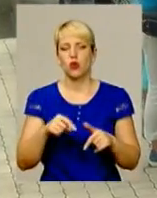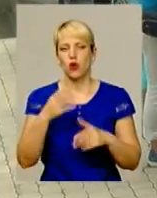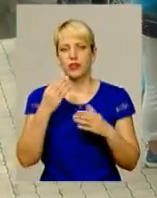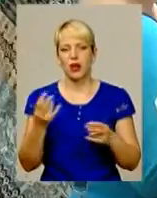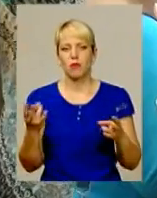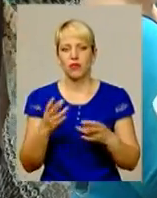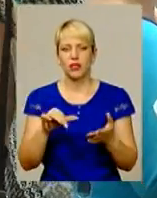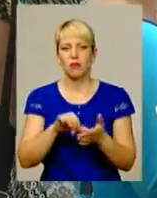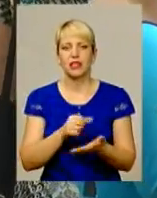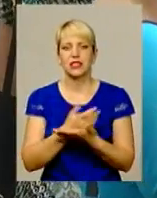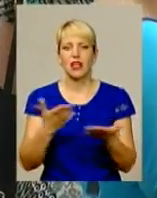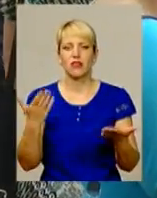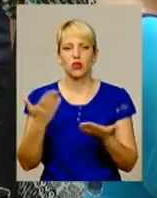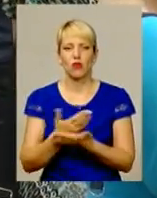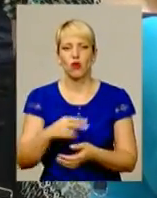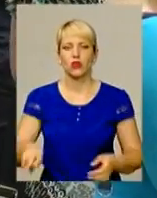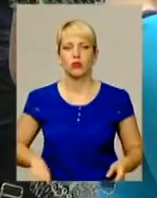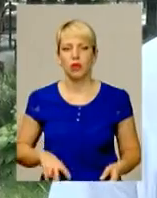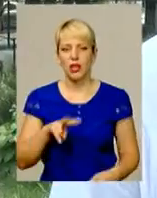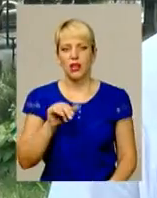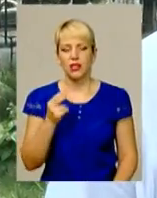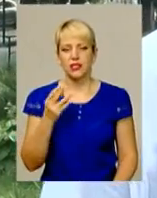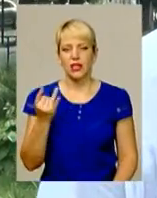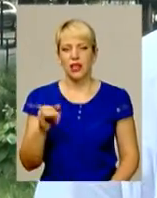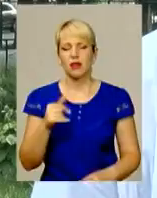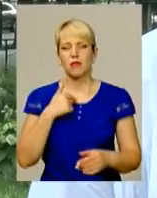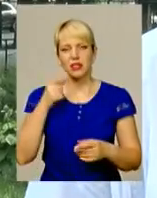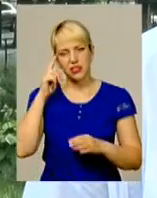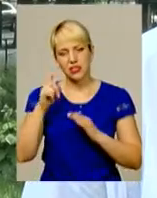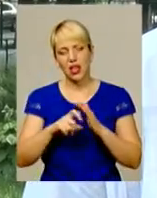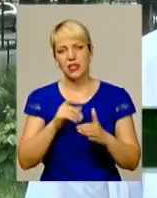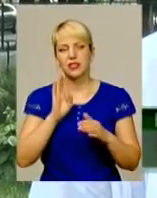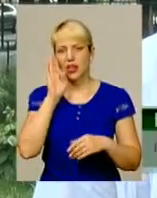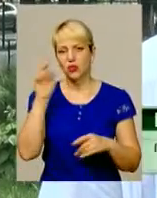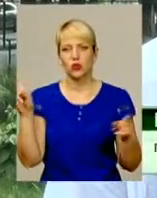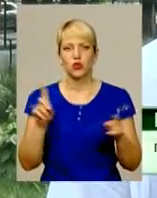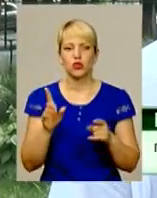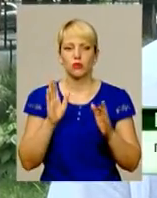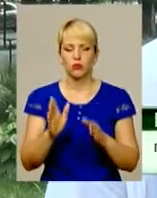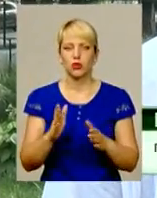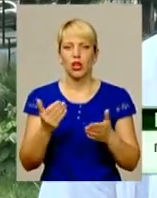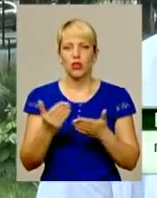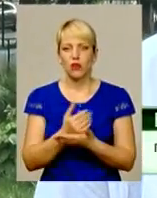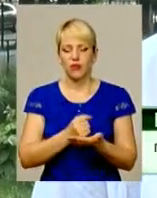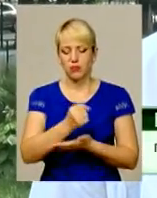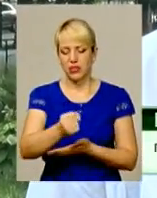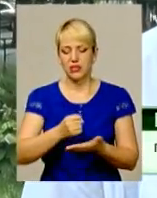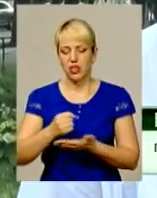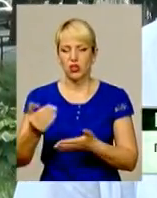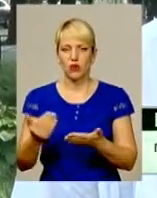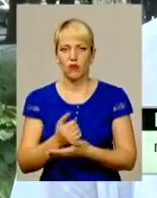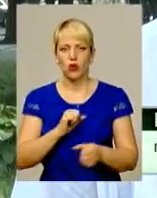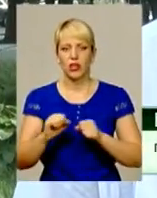мають представити нового директора ліцею. Ми дізналися зранку про те, що має бути сьогодні призначення нового